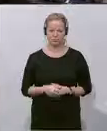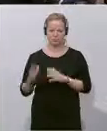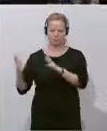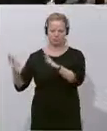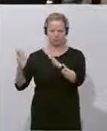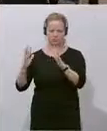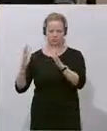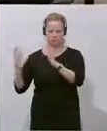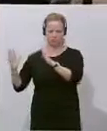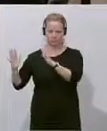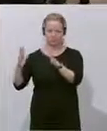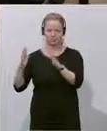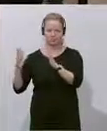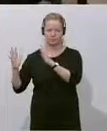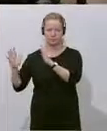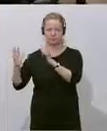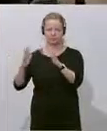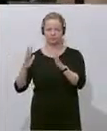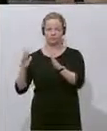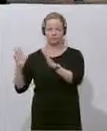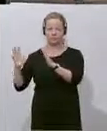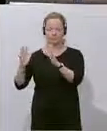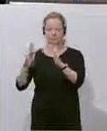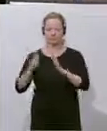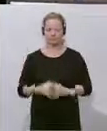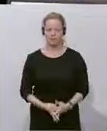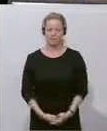Und jetzt am Wort von der SPÖ, Herr Gleichtwitt.